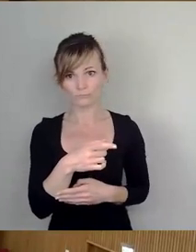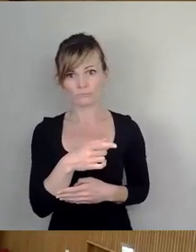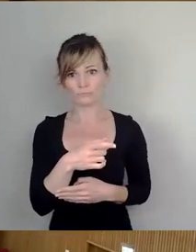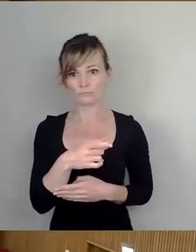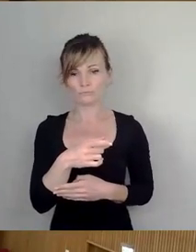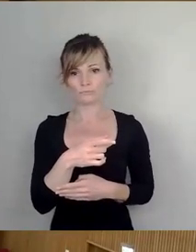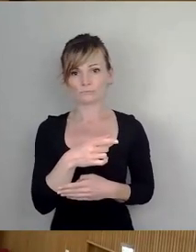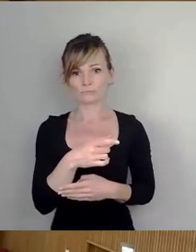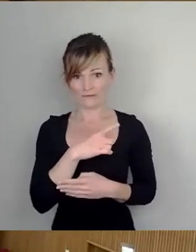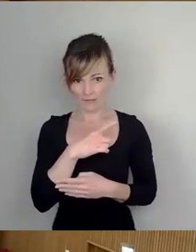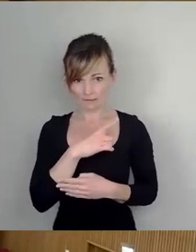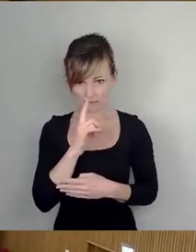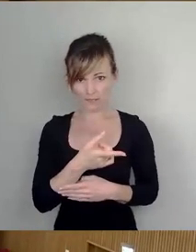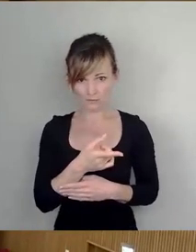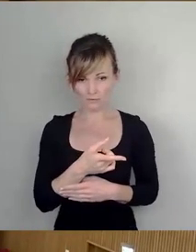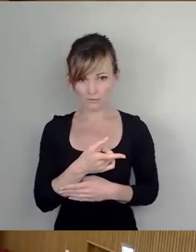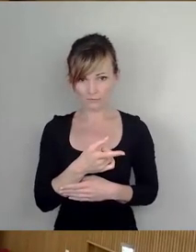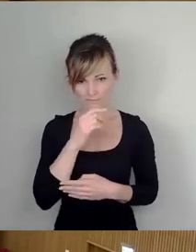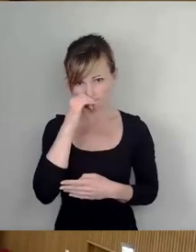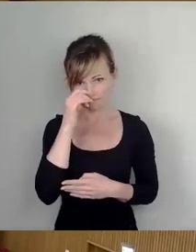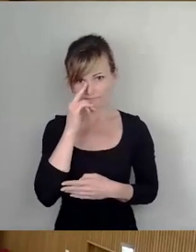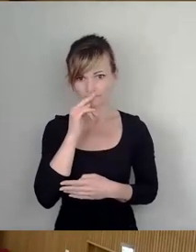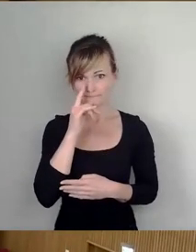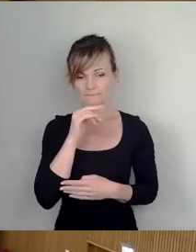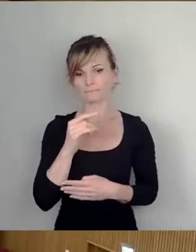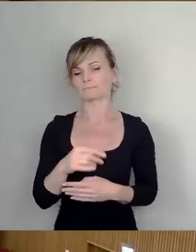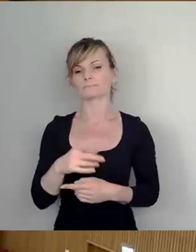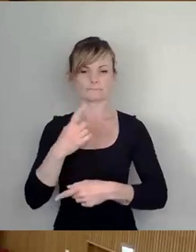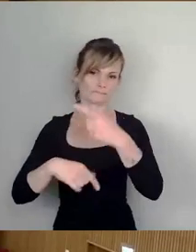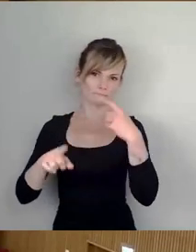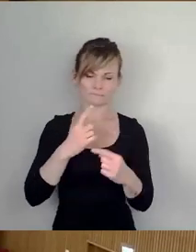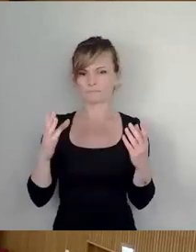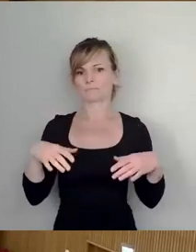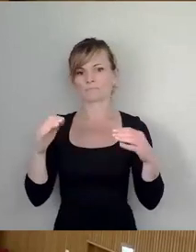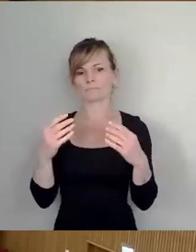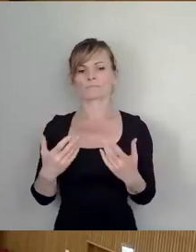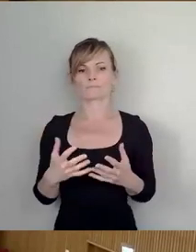Warten wir also auch ab und da kommen wir wieder an den Beginn und da würden wir